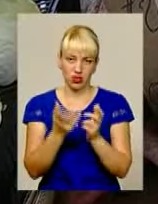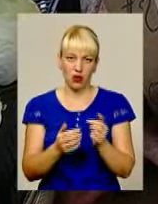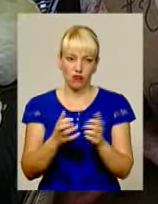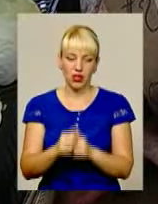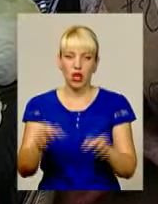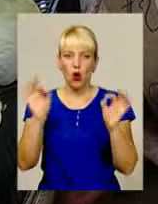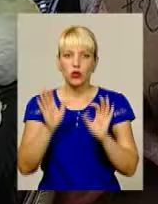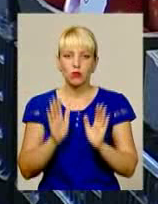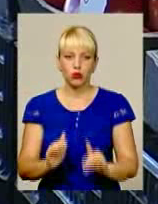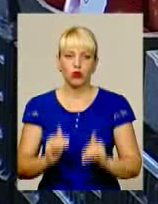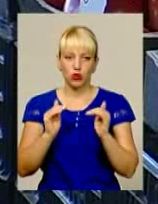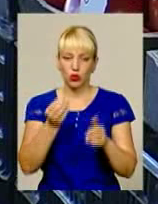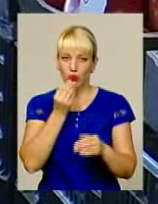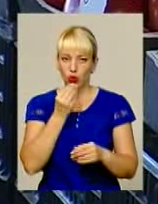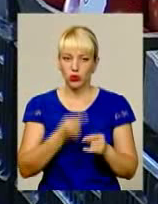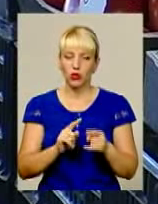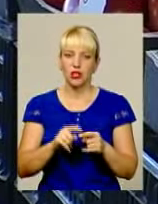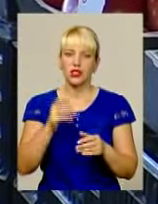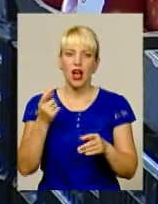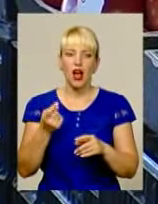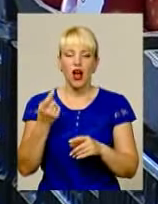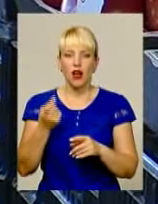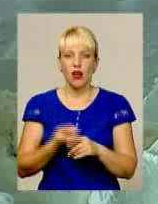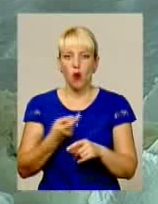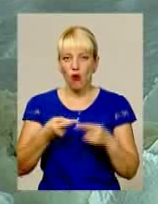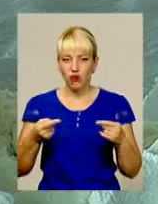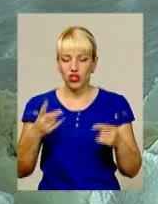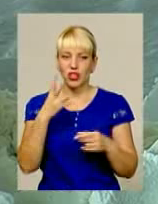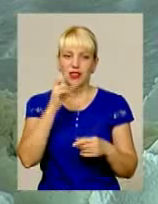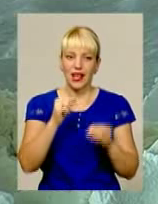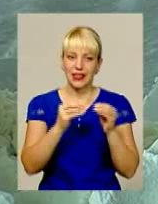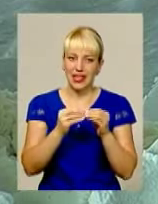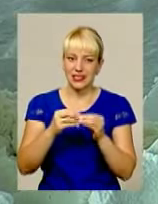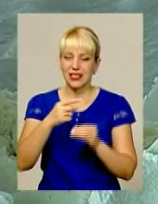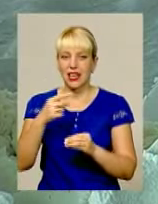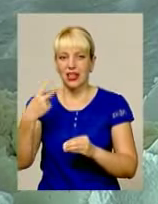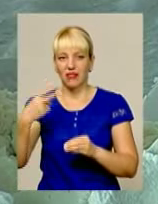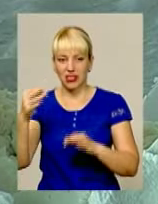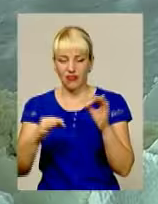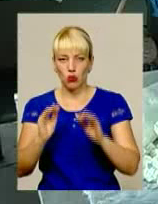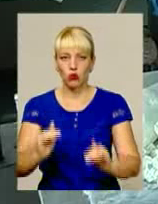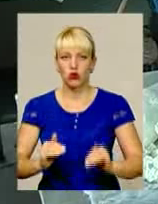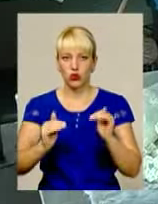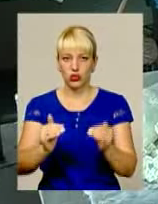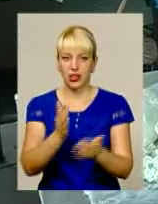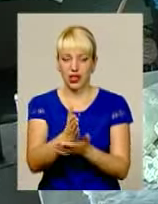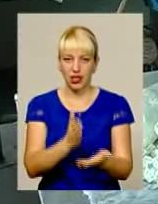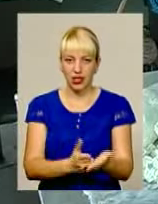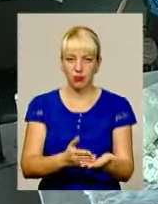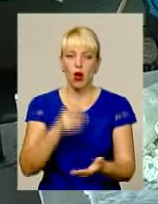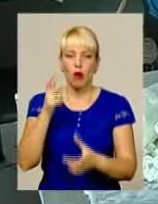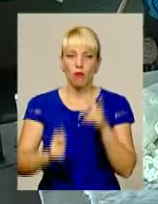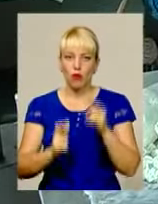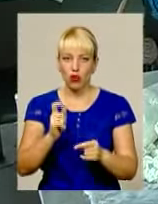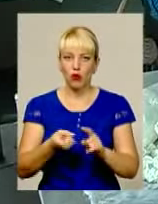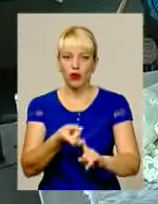подорожчають і продукти. Перш за все овочі на 10-20%, кажуть експерти. Зростуть ціни на хліб і молоко у зв'язку з